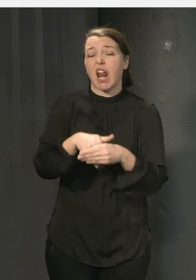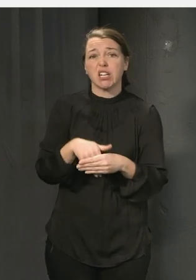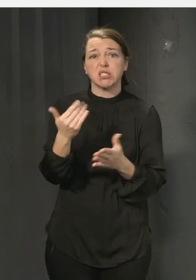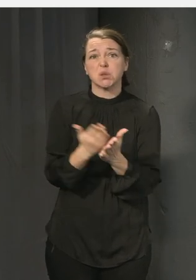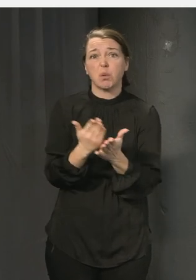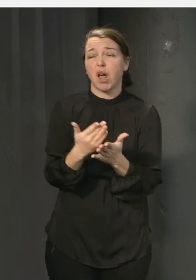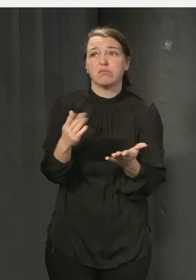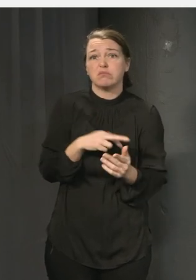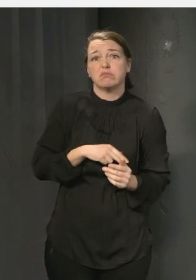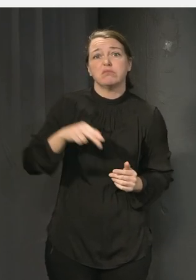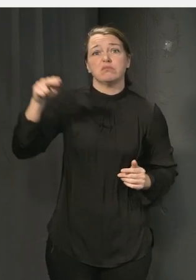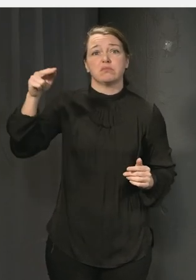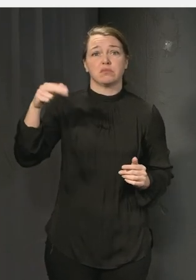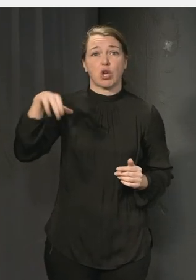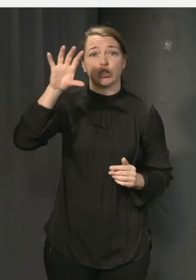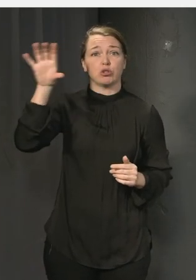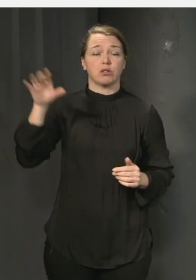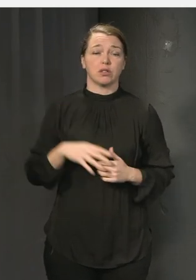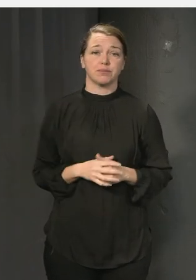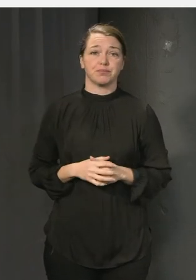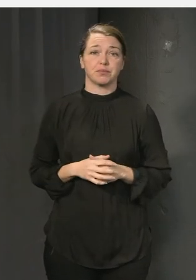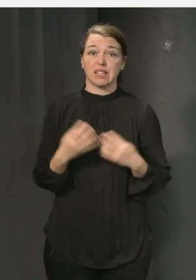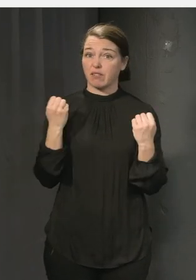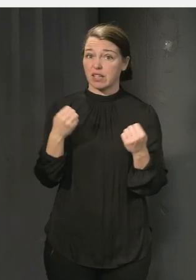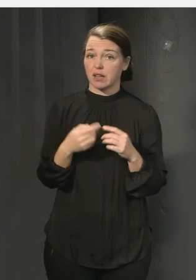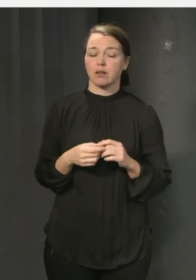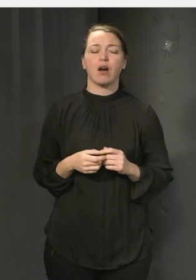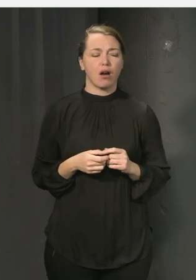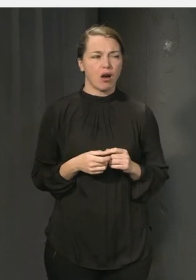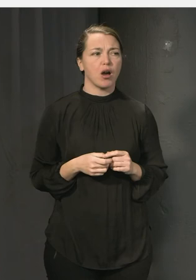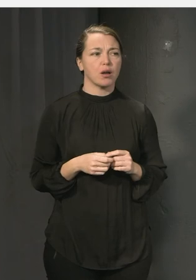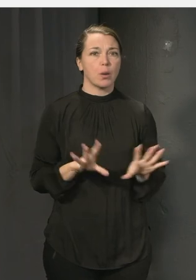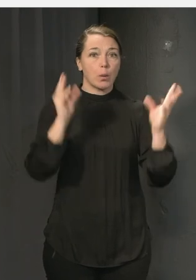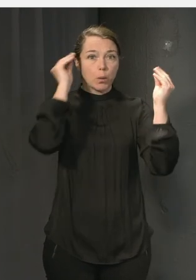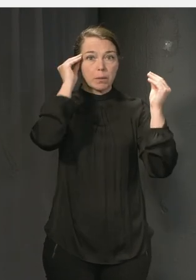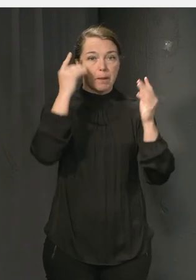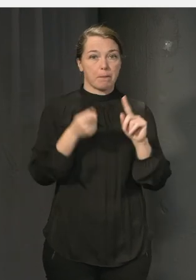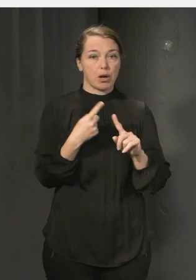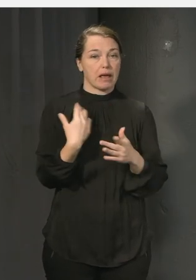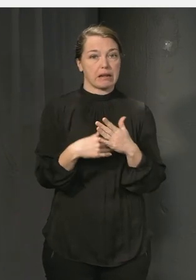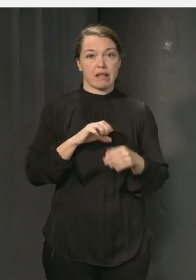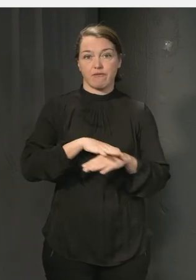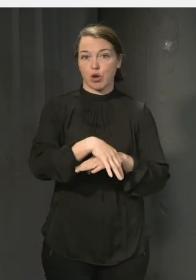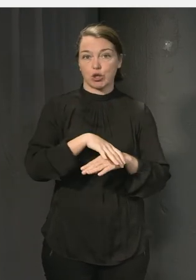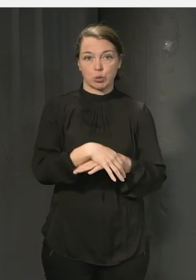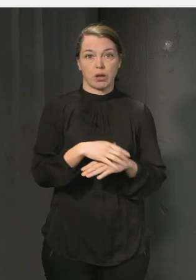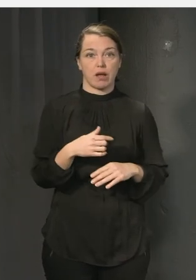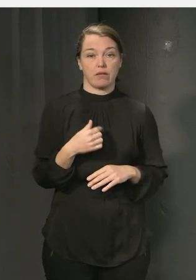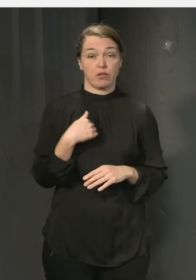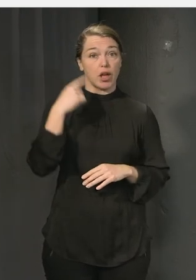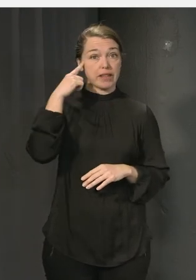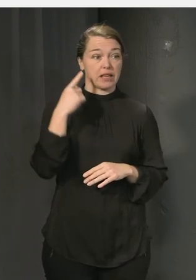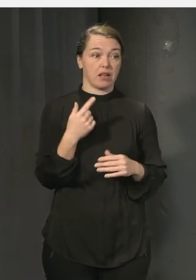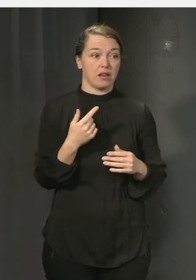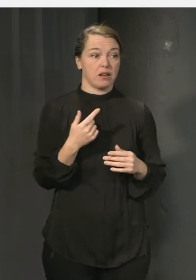viktig sak men det är viktigt alltså bildningsresan börjar verkligen i förskolan alltså jag utgår från att man för så